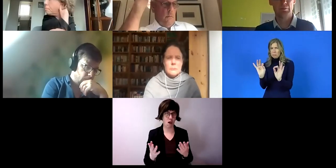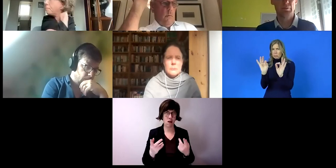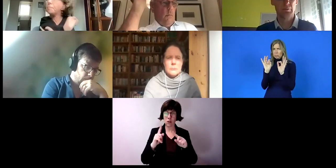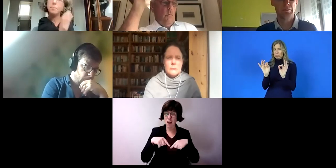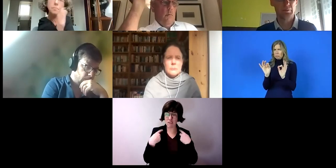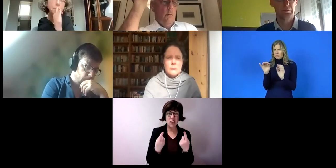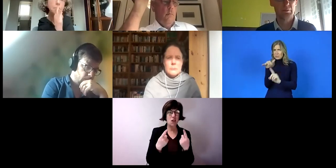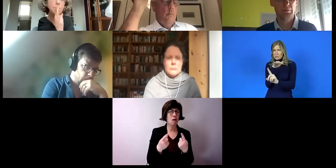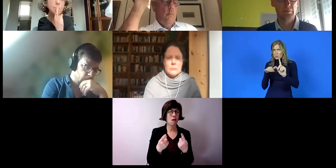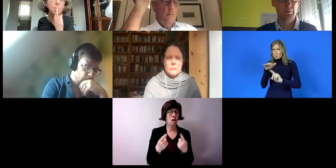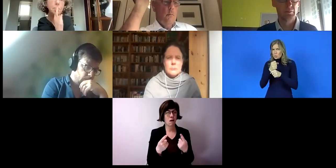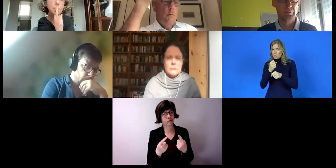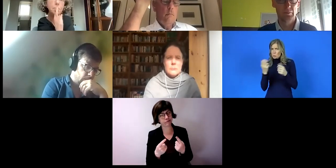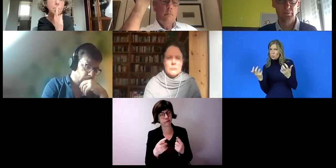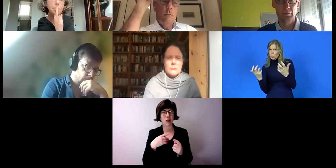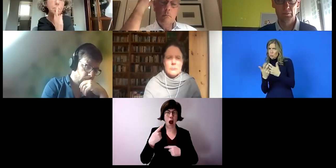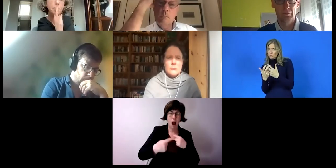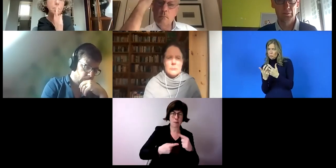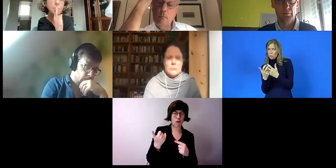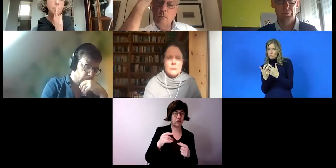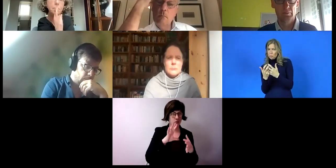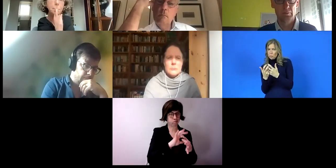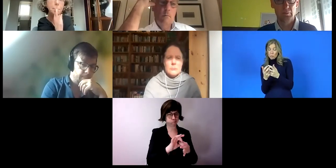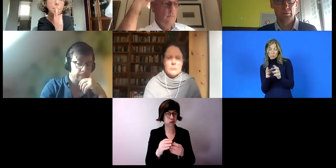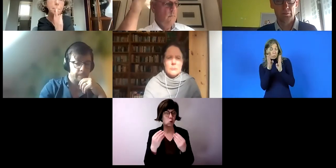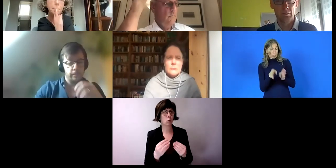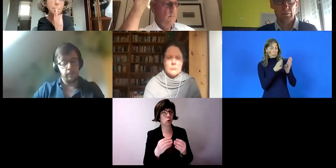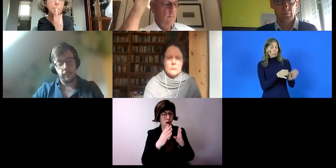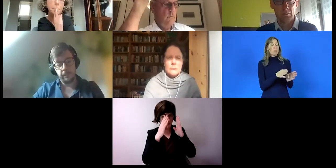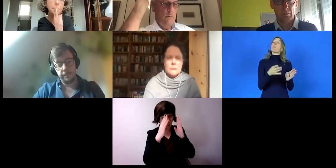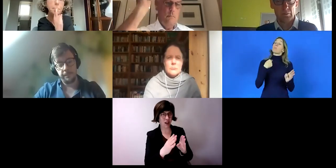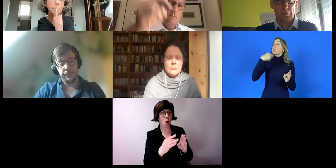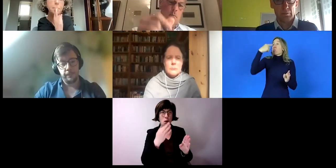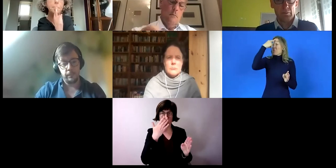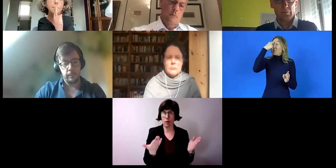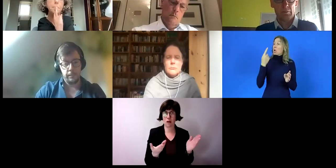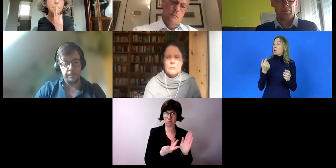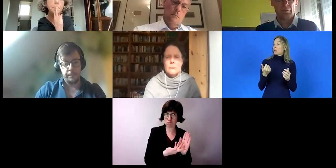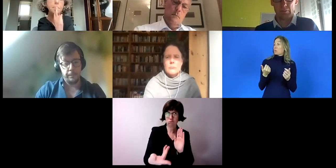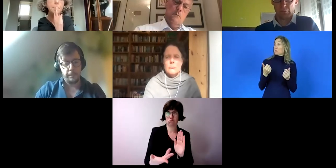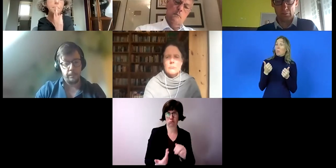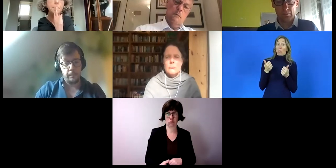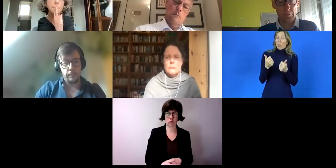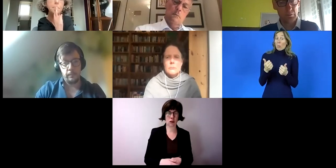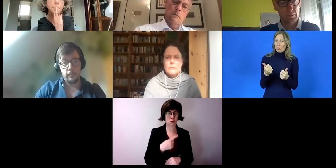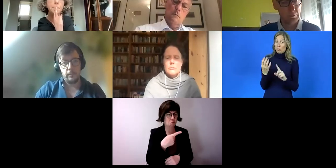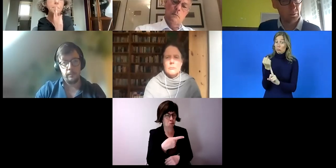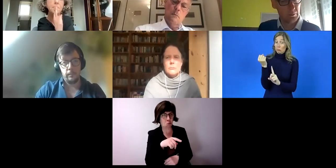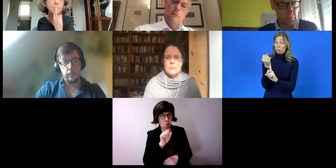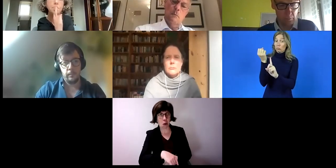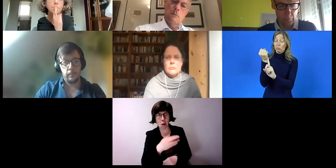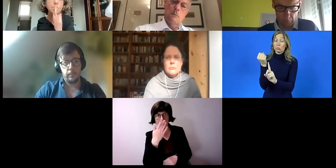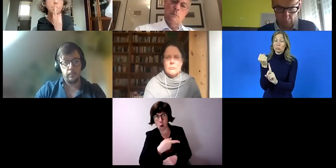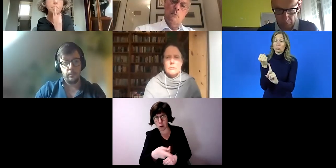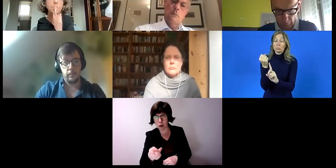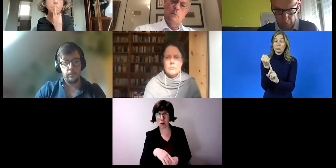Unser zentraler Herangehenspunkt war eigentlich immer Zutrauen und Ausprobieren. Also zu sagen, probieren wir es doch